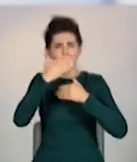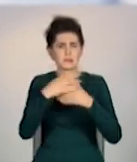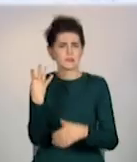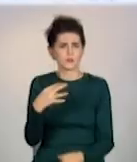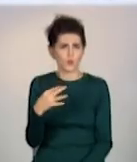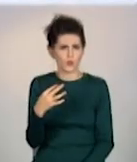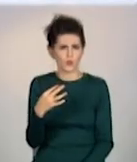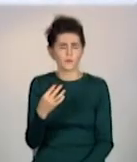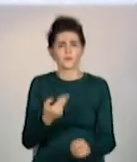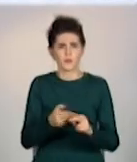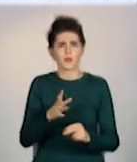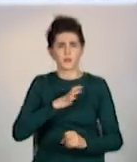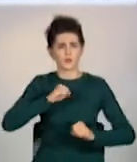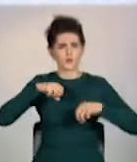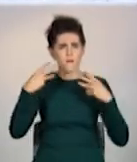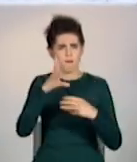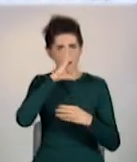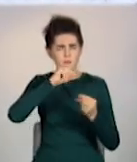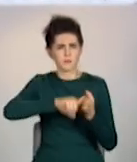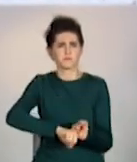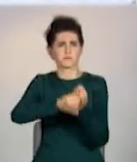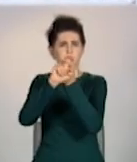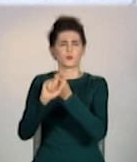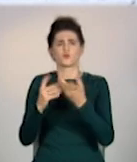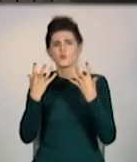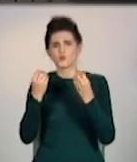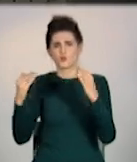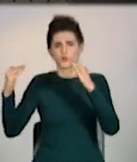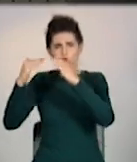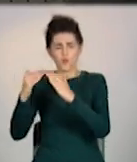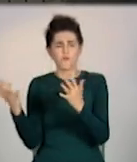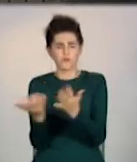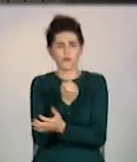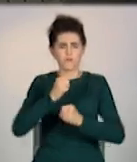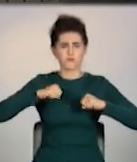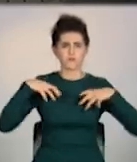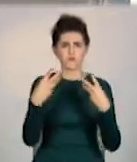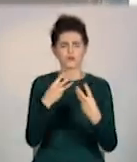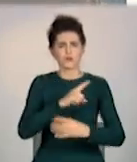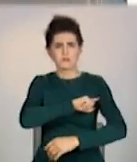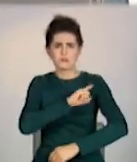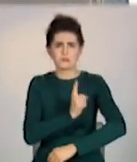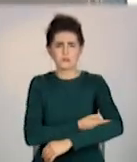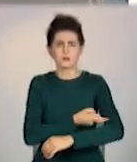Заграння могло перекинутись на будівлю юстиції. Пожежа тривала